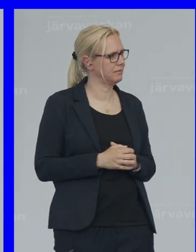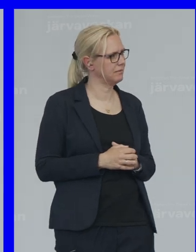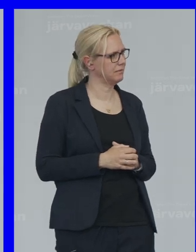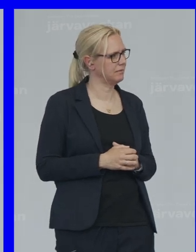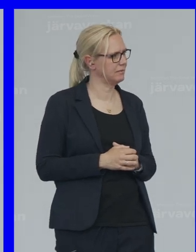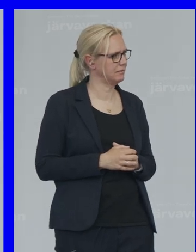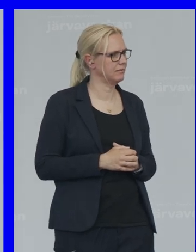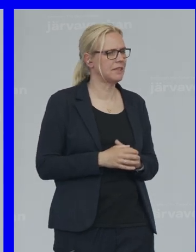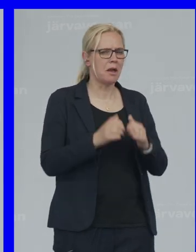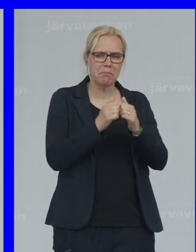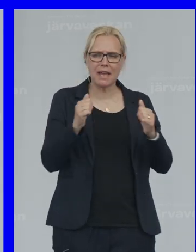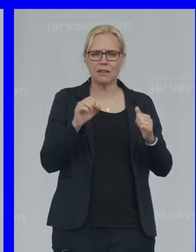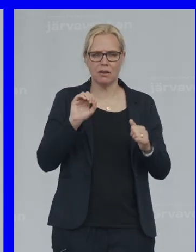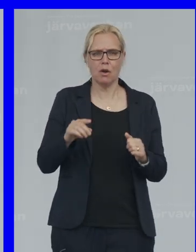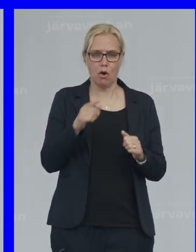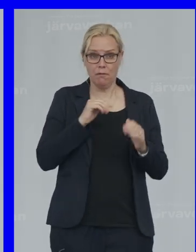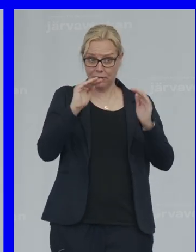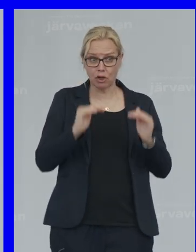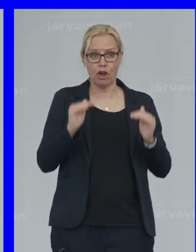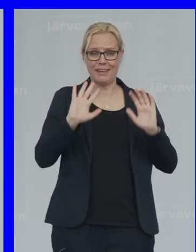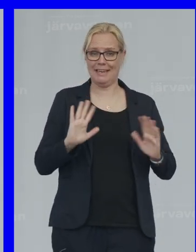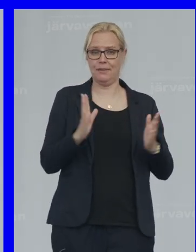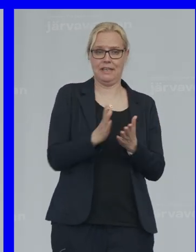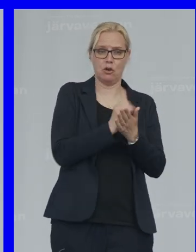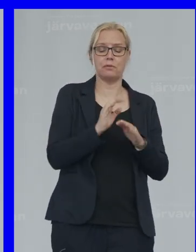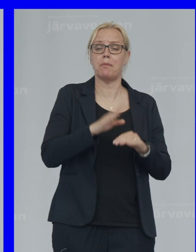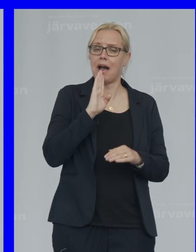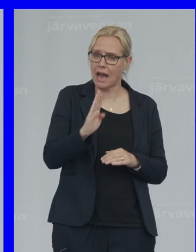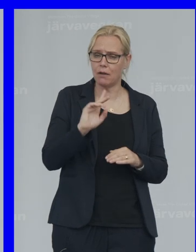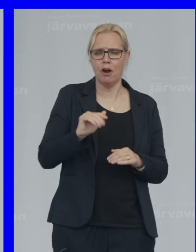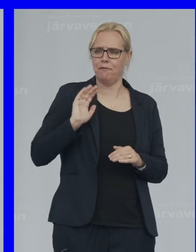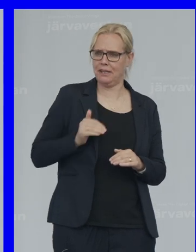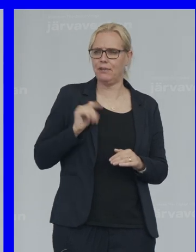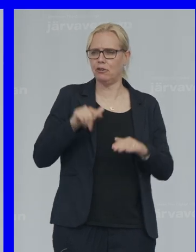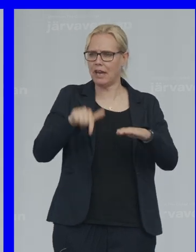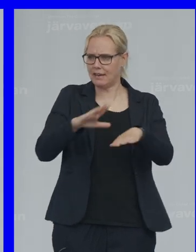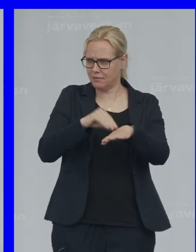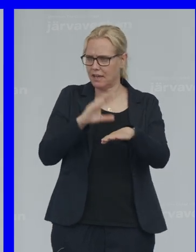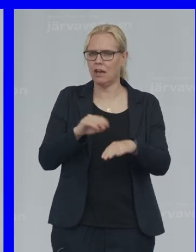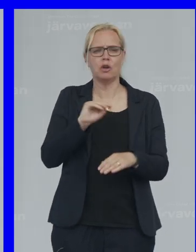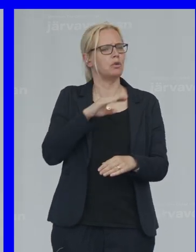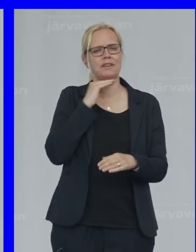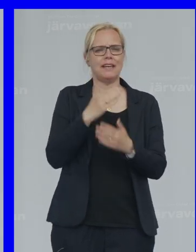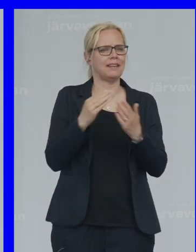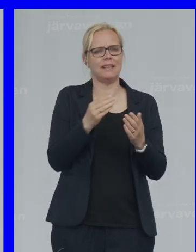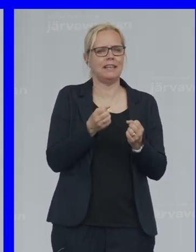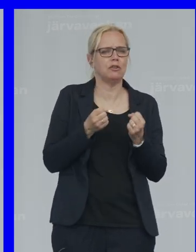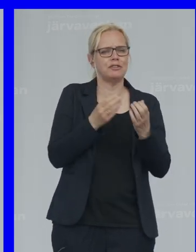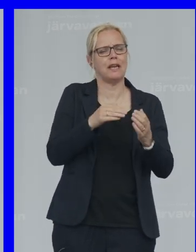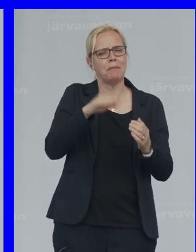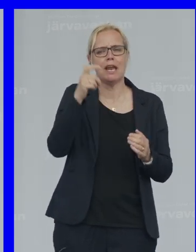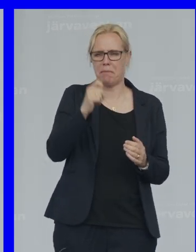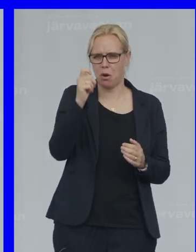Men om vi Ska höja Livsinkomsterna På allvar För kvinnor I Sverige Då räcker det inte Att skjuta till mer I pension